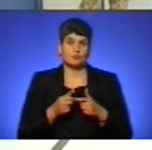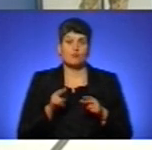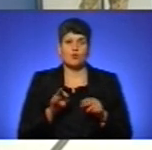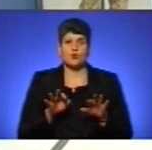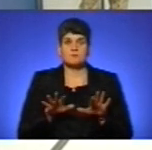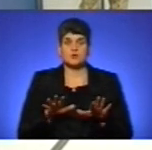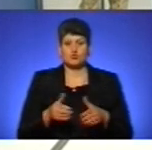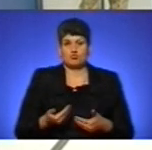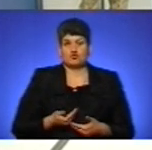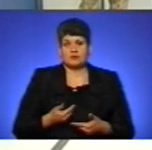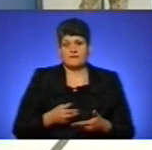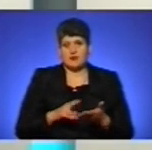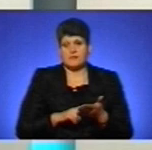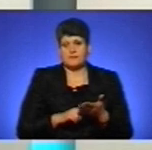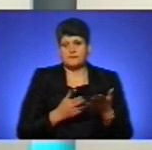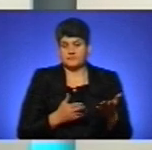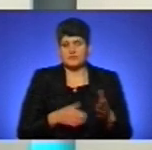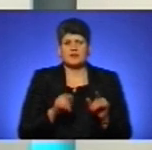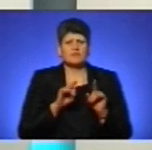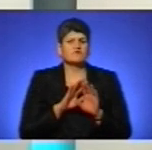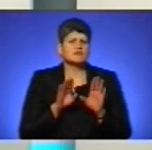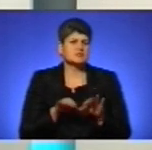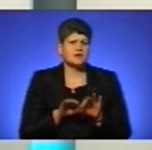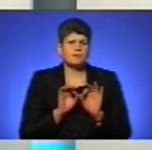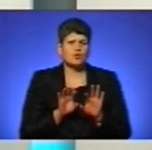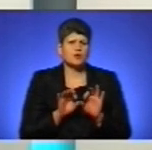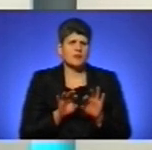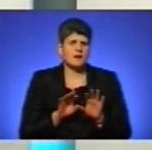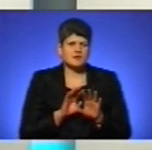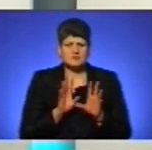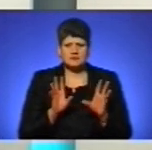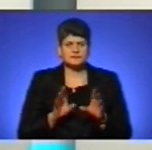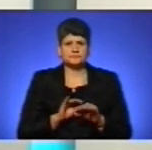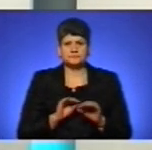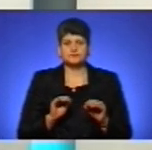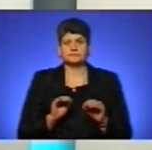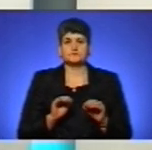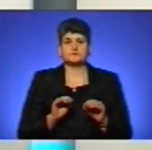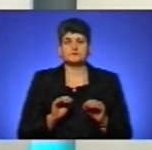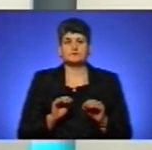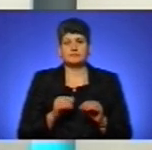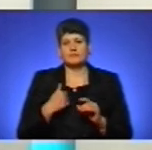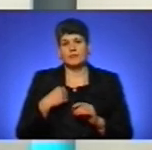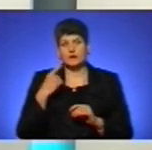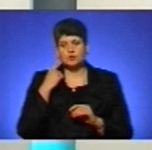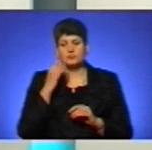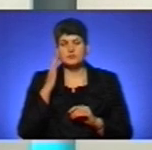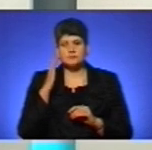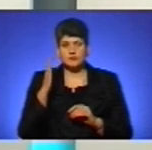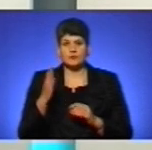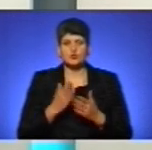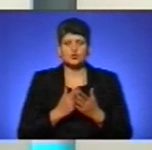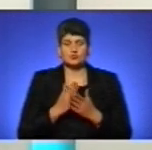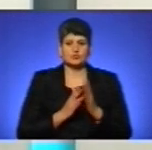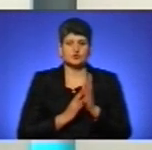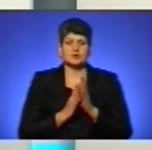проживання, все там пояснюють, розтлумачують. І я думаю, що перспективно і службове зростання,